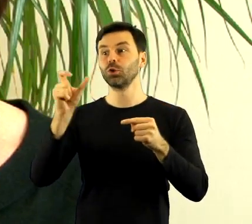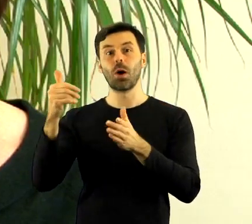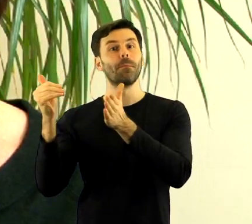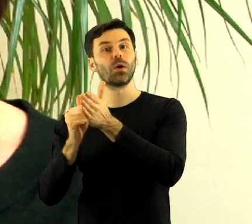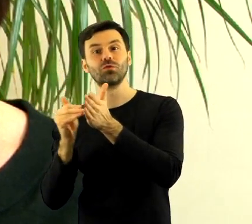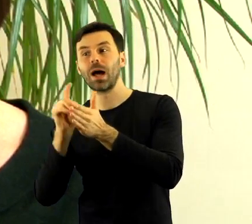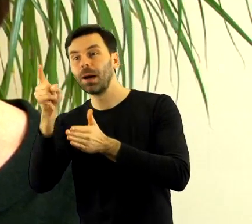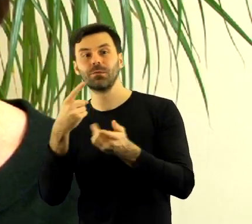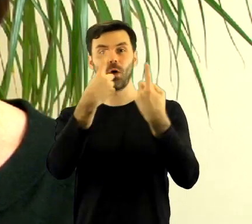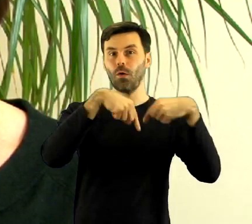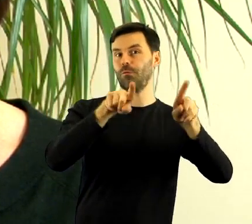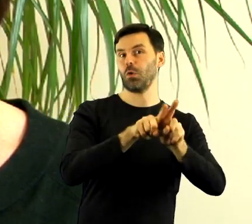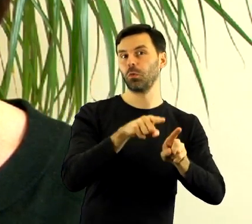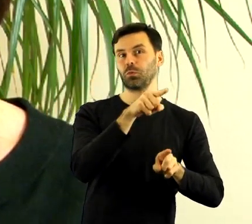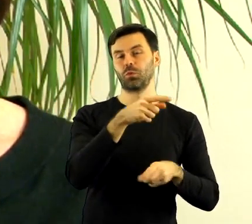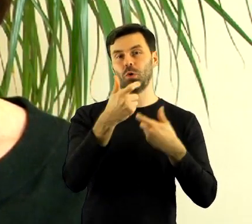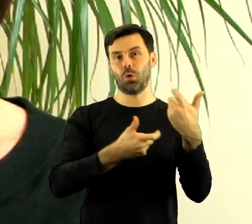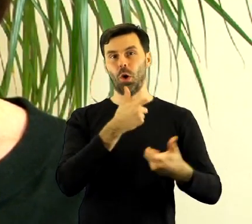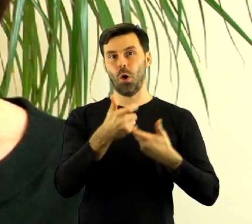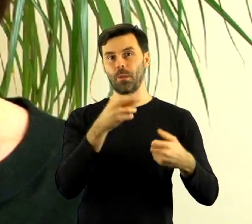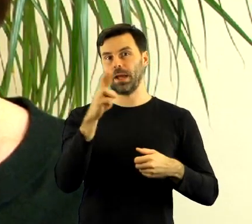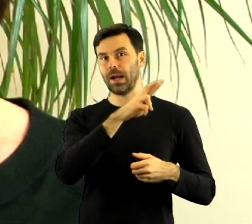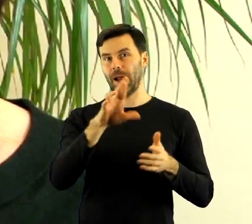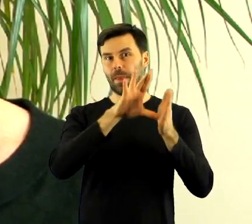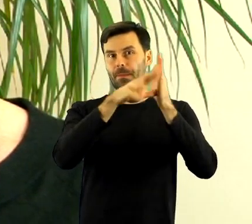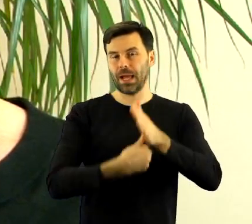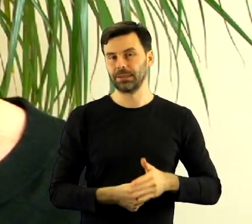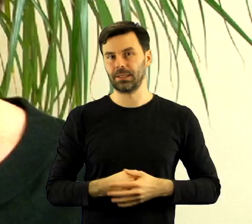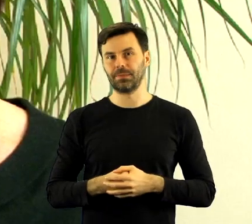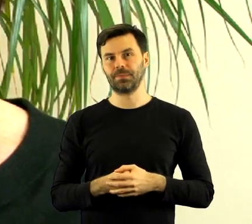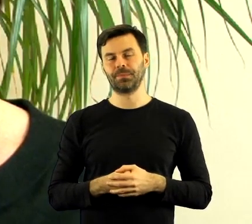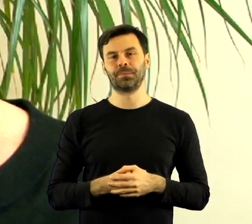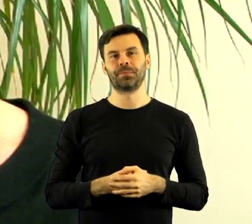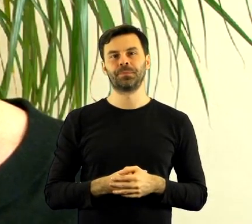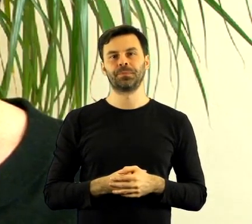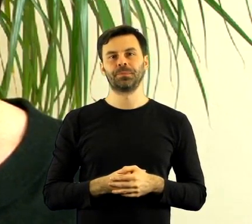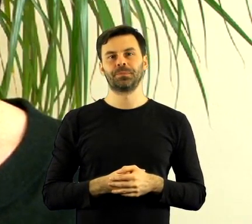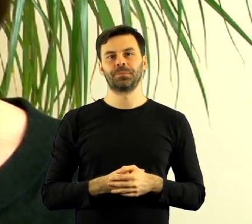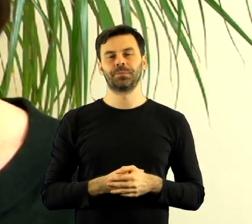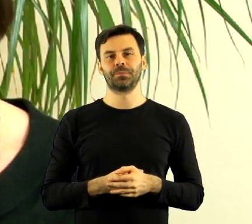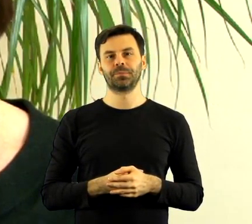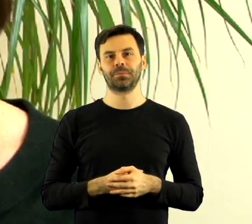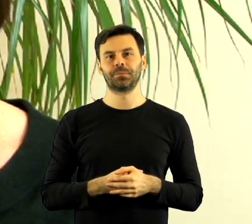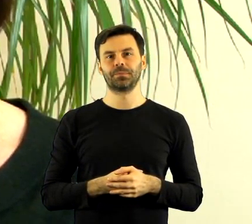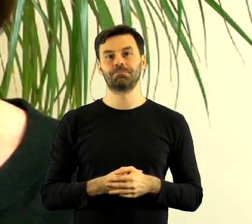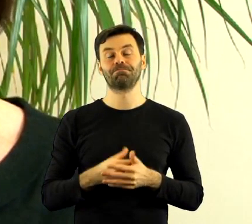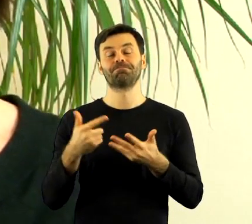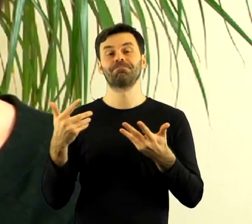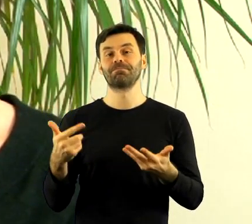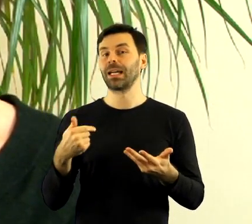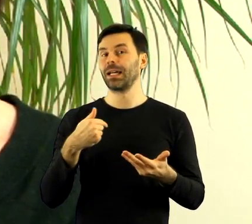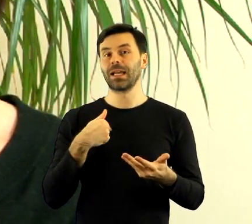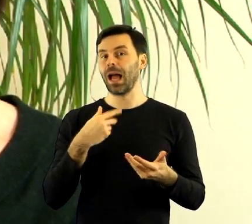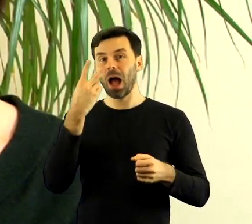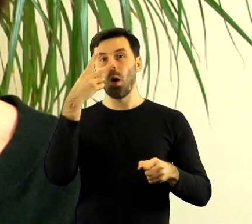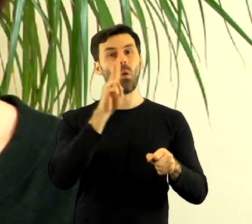żeby reagowała na pewne rzeczy i my po prostu nie możemy mieć... No ja już niestety nigdy nie będę